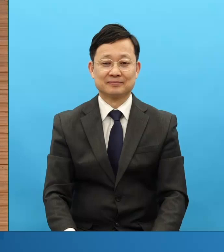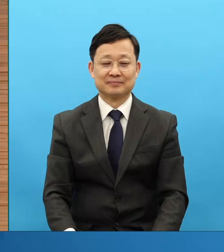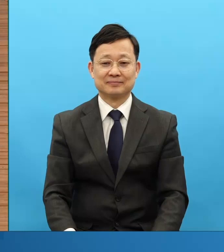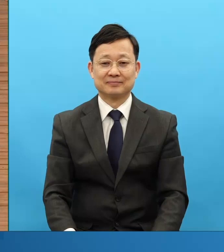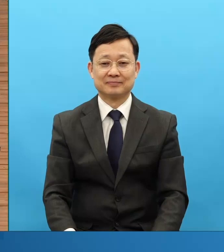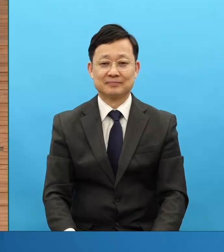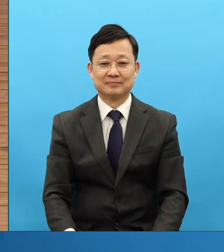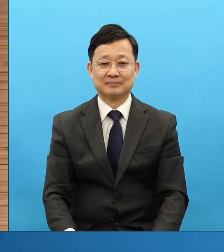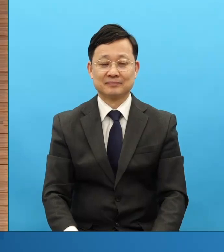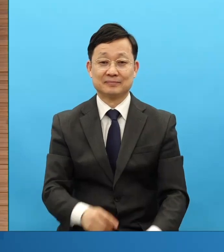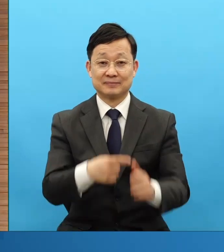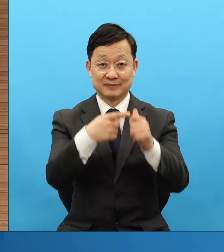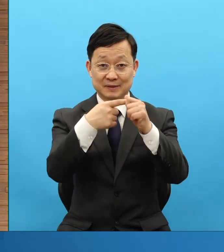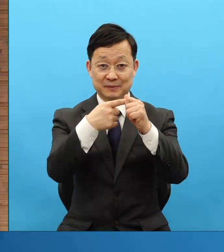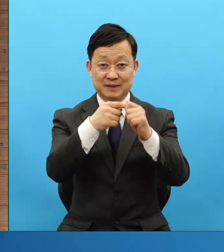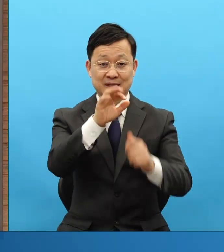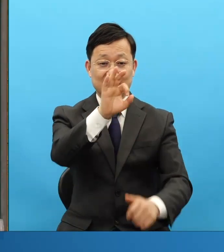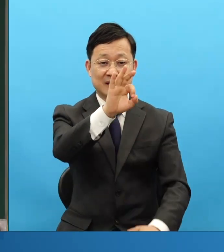이드로에게